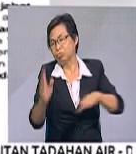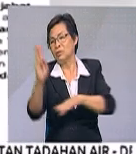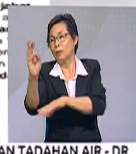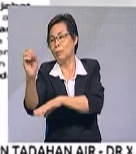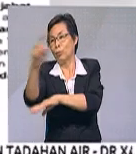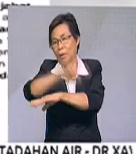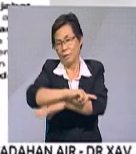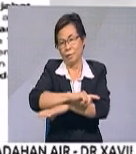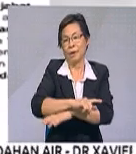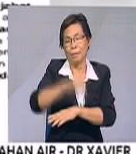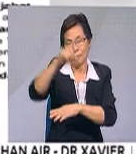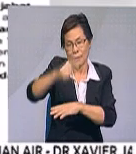Terima kasih kerana menonton!